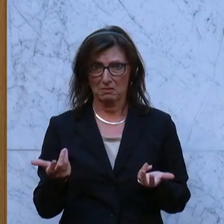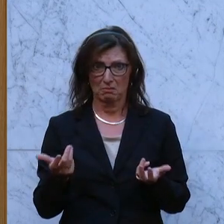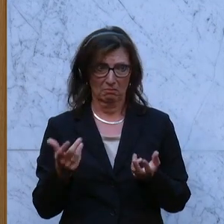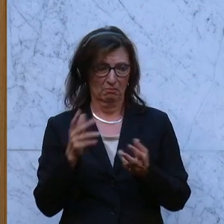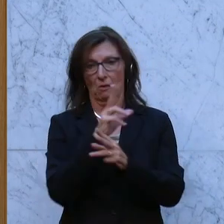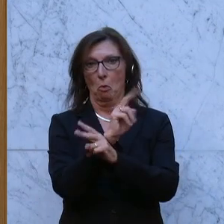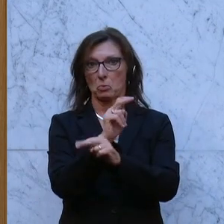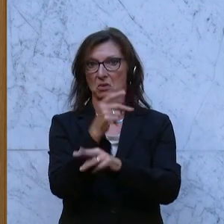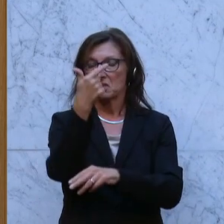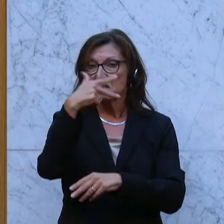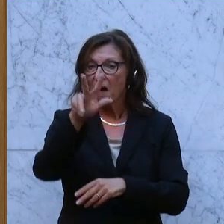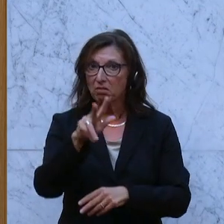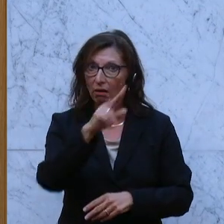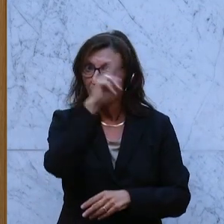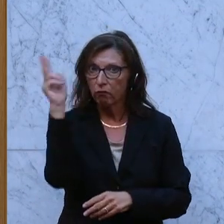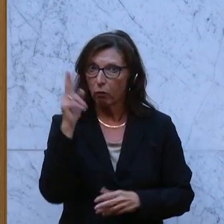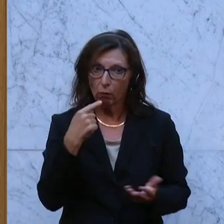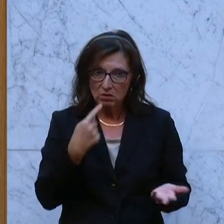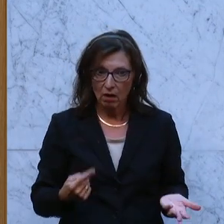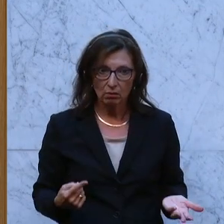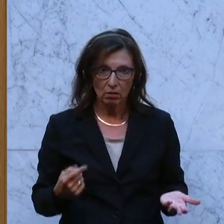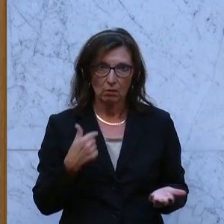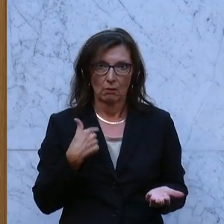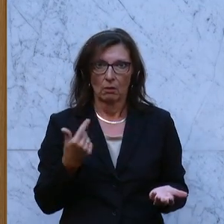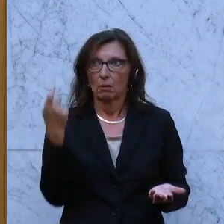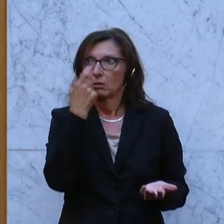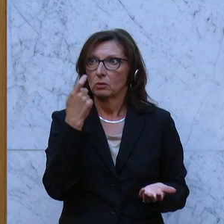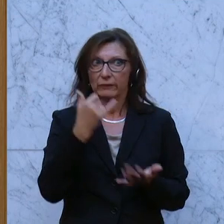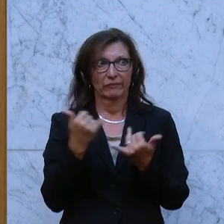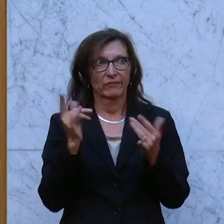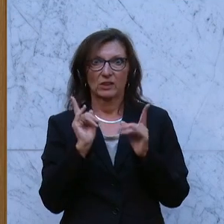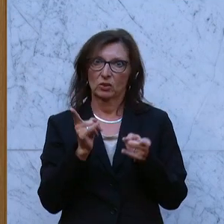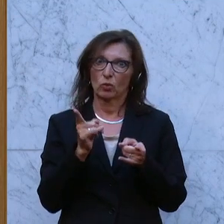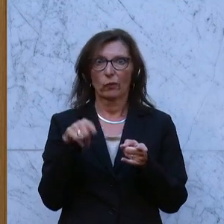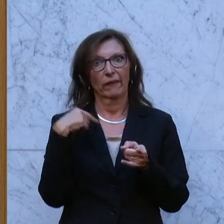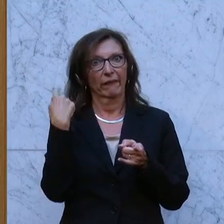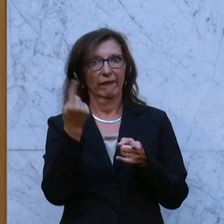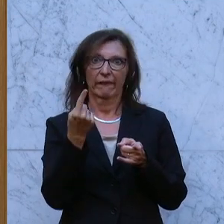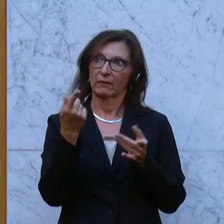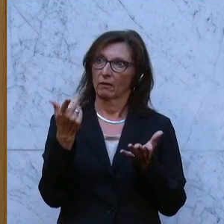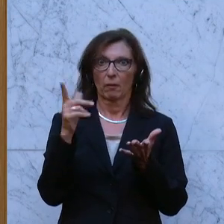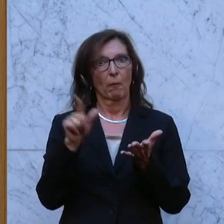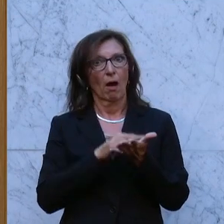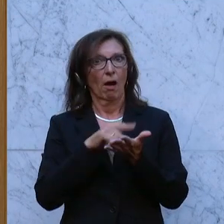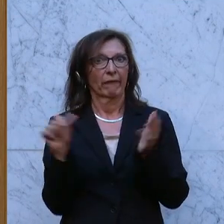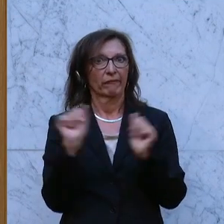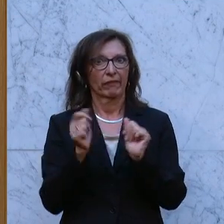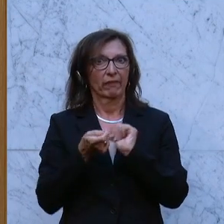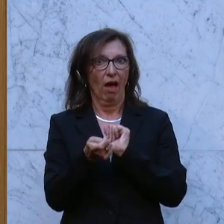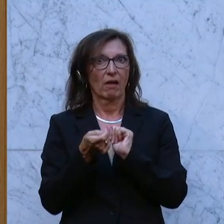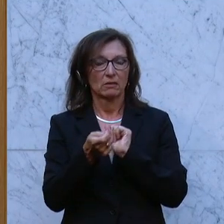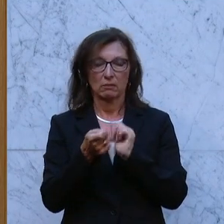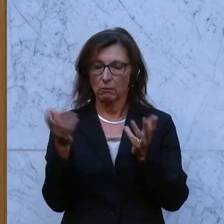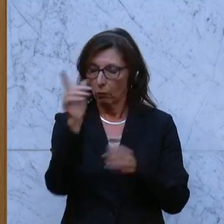diesem Land sagen, ich habe Sorge, voll zu heizen, normal zu heizen im nächsten Winter. Oder die Leute spüren, dass sie im Schnitt